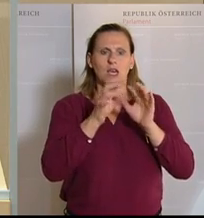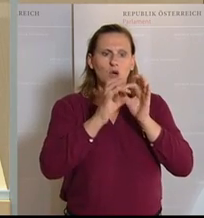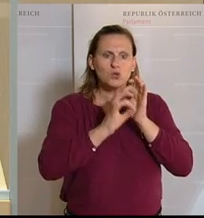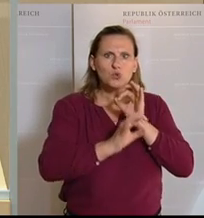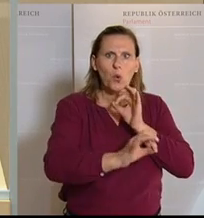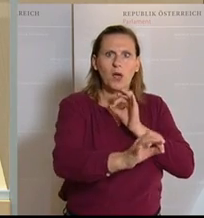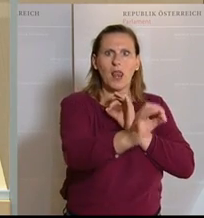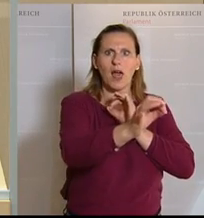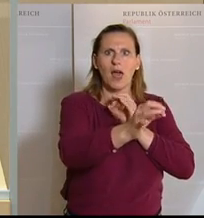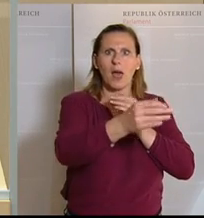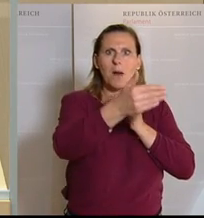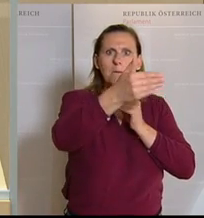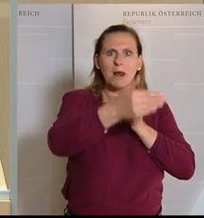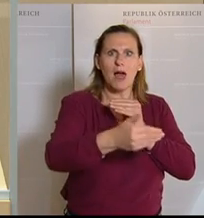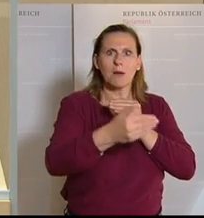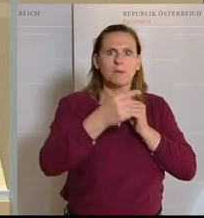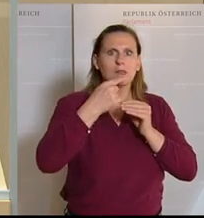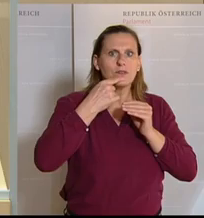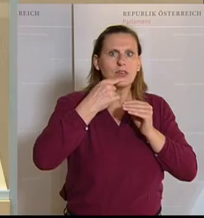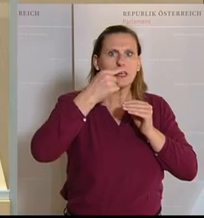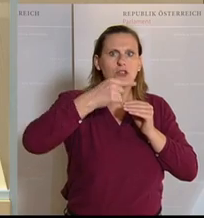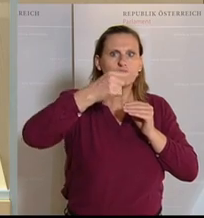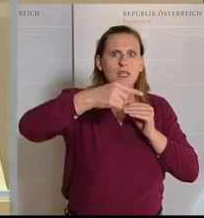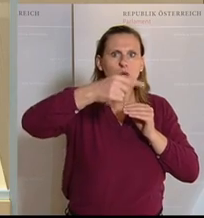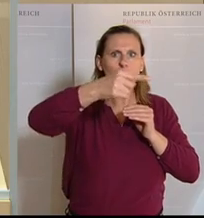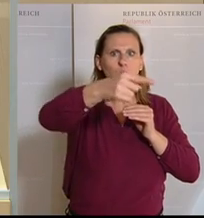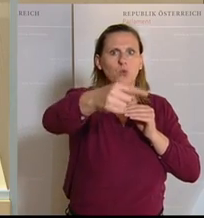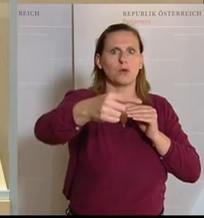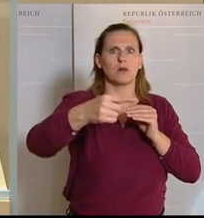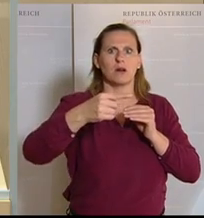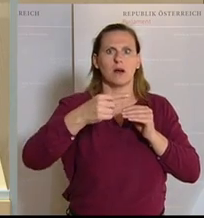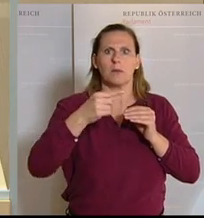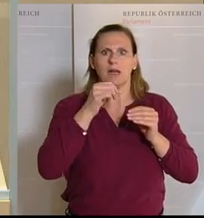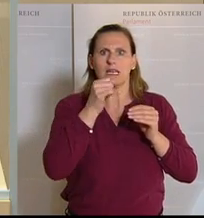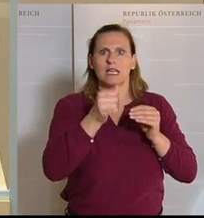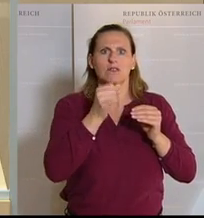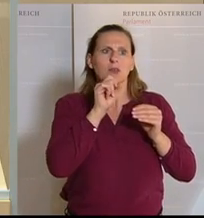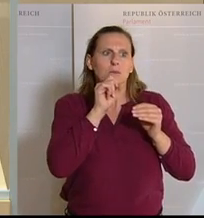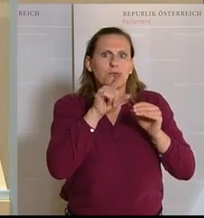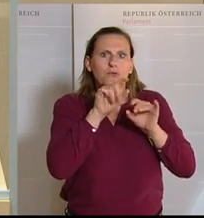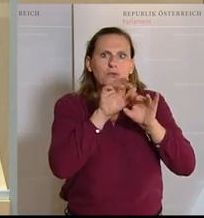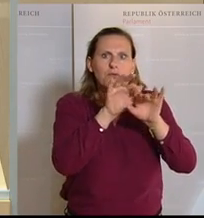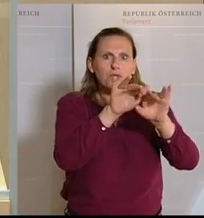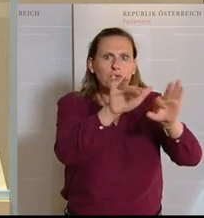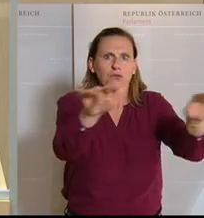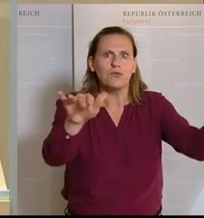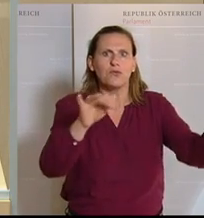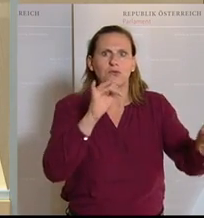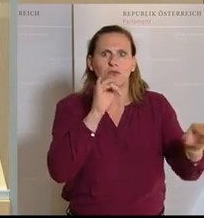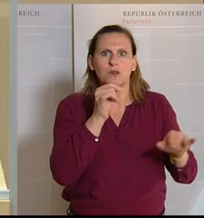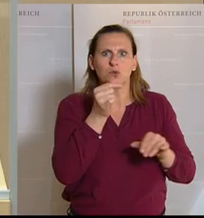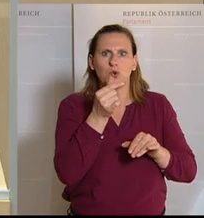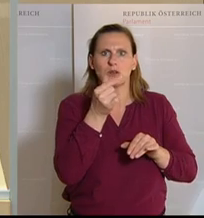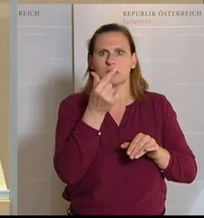das Mundstück, Lippen in Schwingung versetzt wird, kommt auch nur sehr wenig Luft hinein. Das Mundstück, durch das man bläst, ist ja nur 3 bis 5 mm